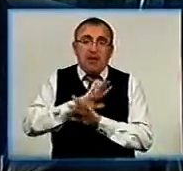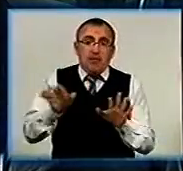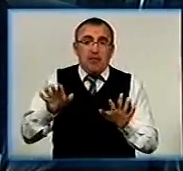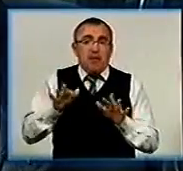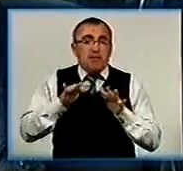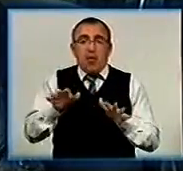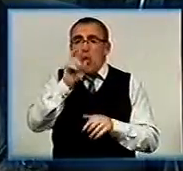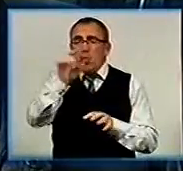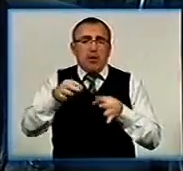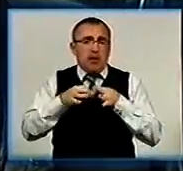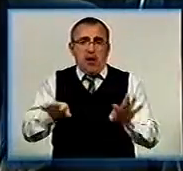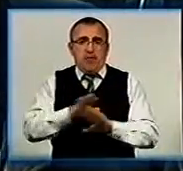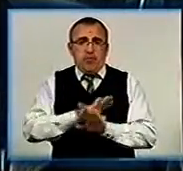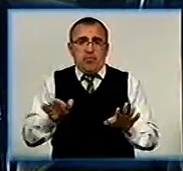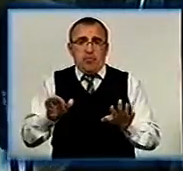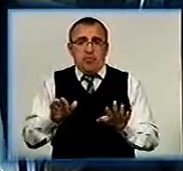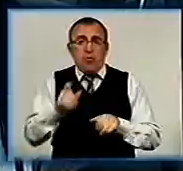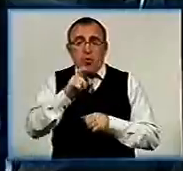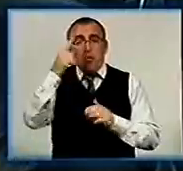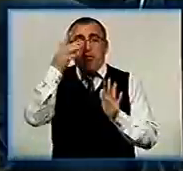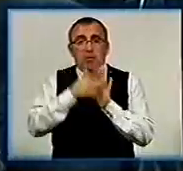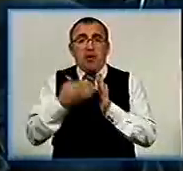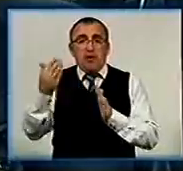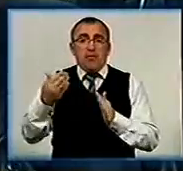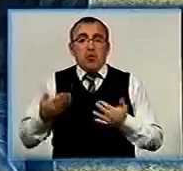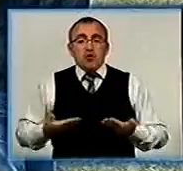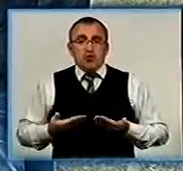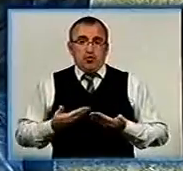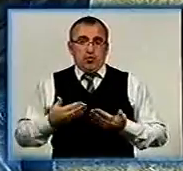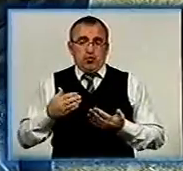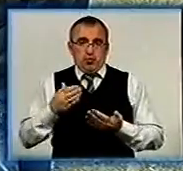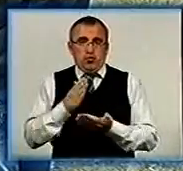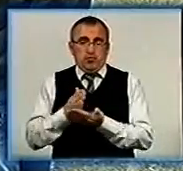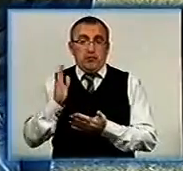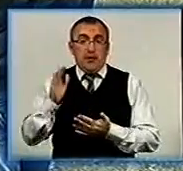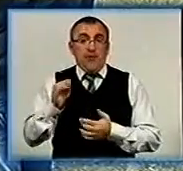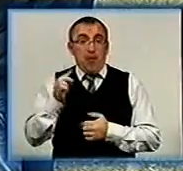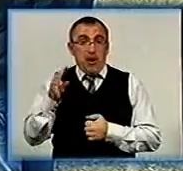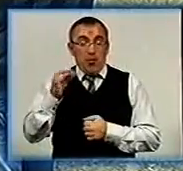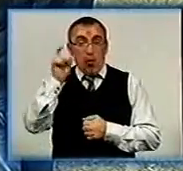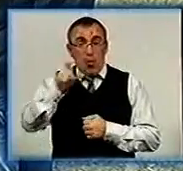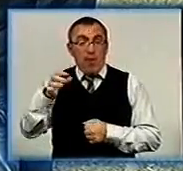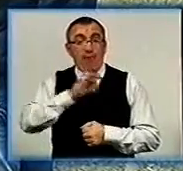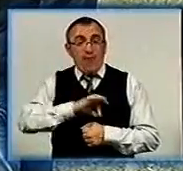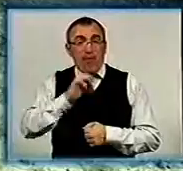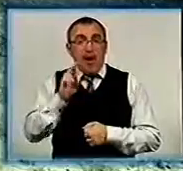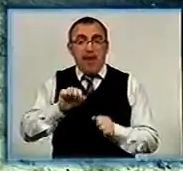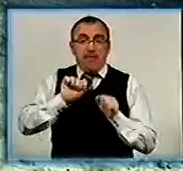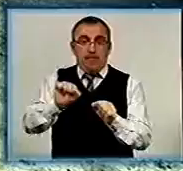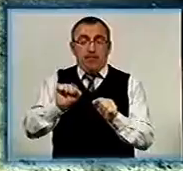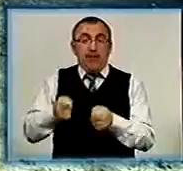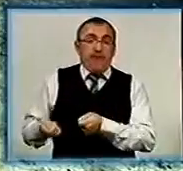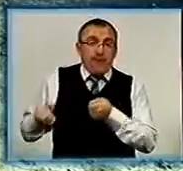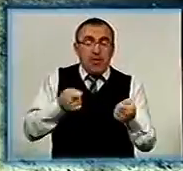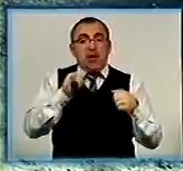суті немає. Люди не пустять нікого. Просто тому, що люди розуміють, що це їхність вистачення. Володимир Хоменко припускає, що людей використовують як прикриття для